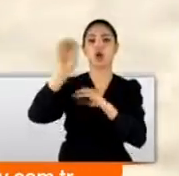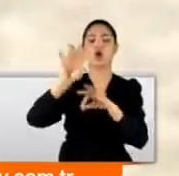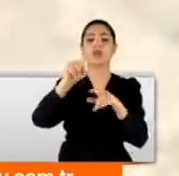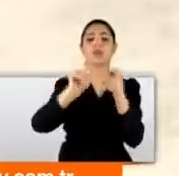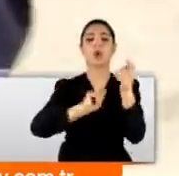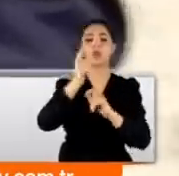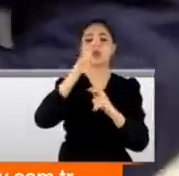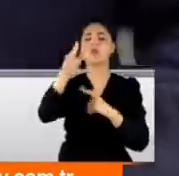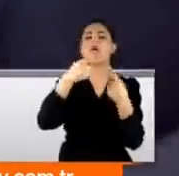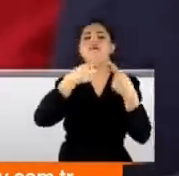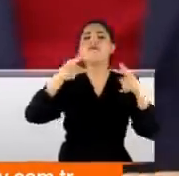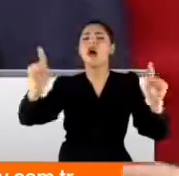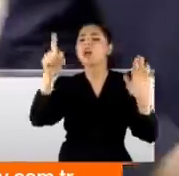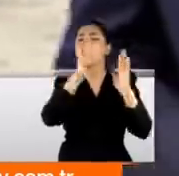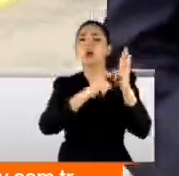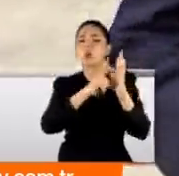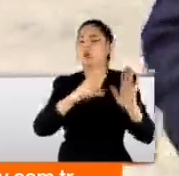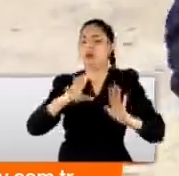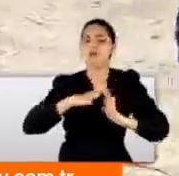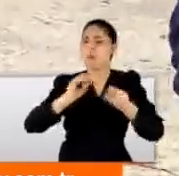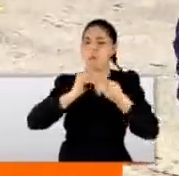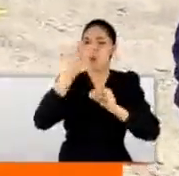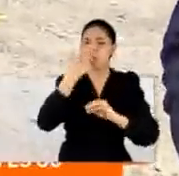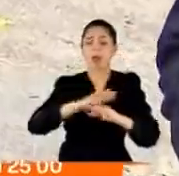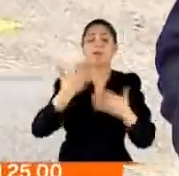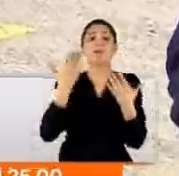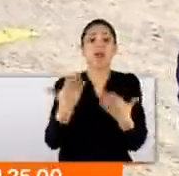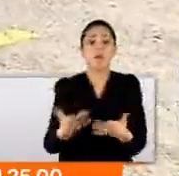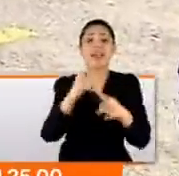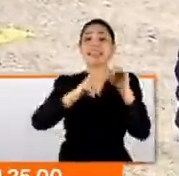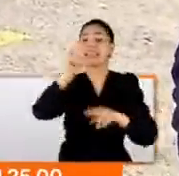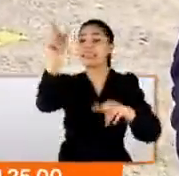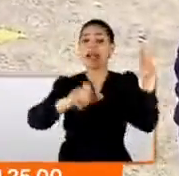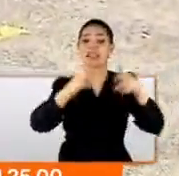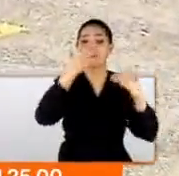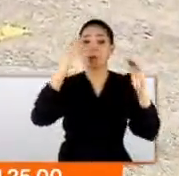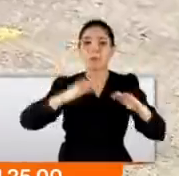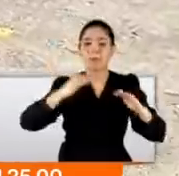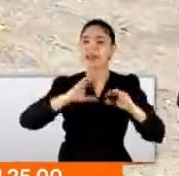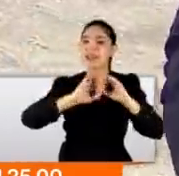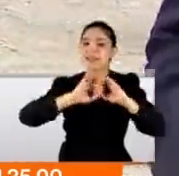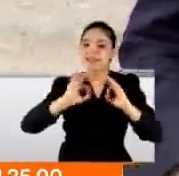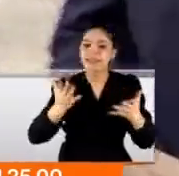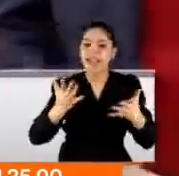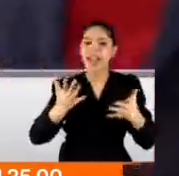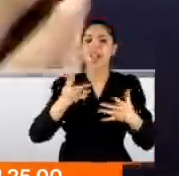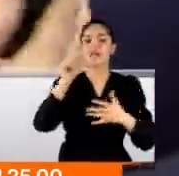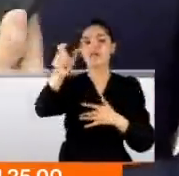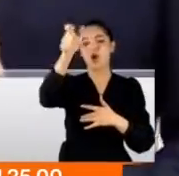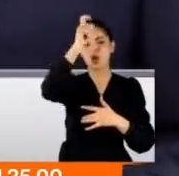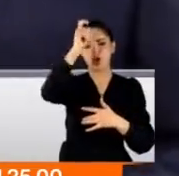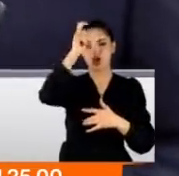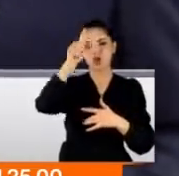Alternatif çok. Alternatif bulmakta sorun yaşamıyor siyasetçiler ancak beklentinin büyük bölümü de yerli ve milli